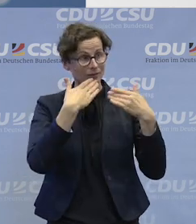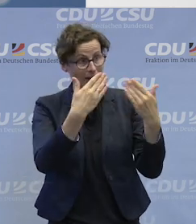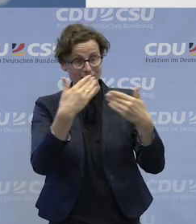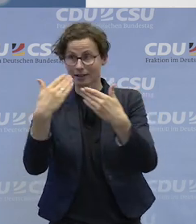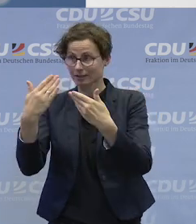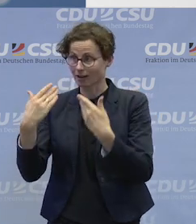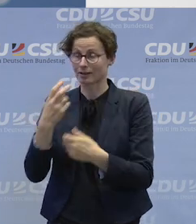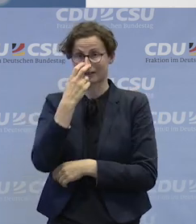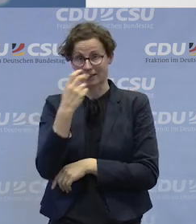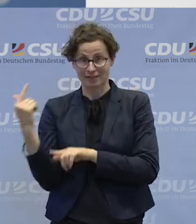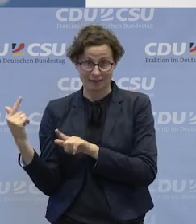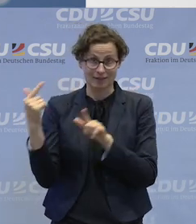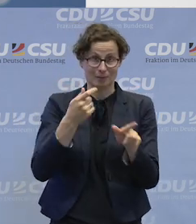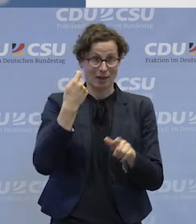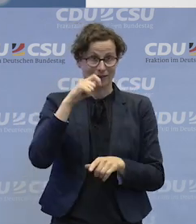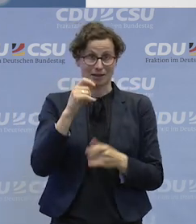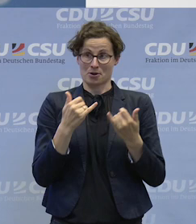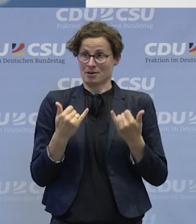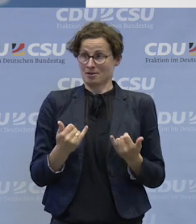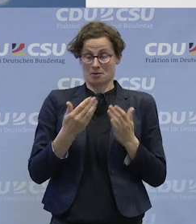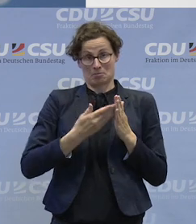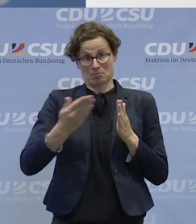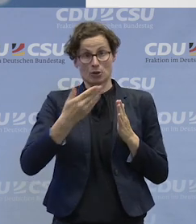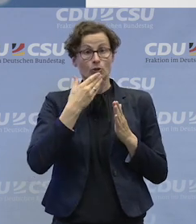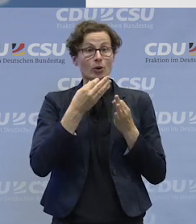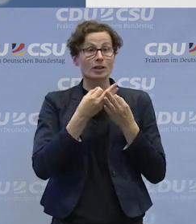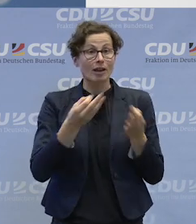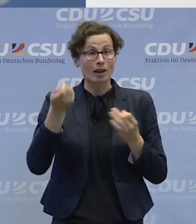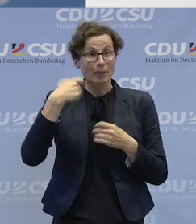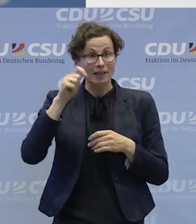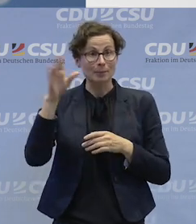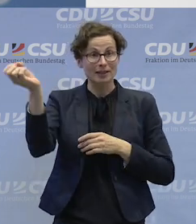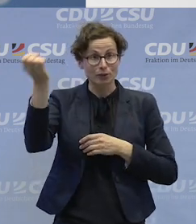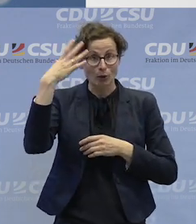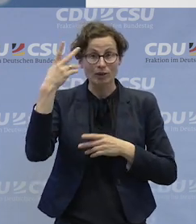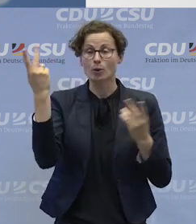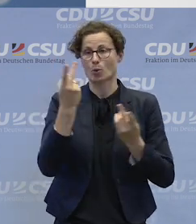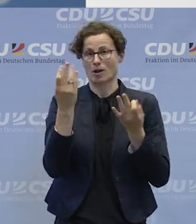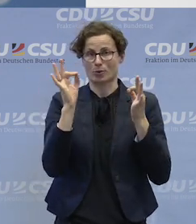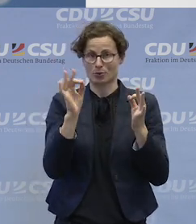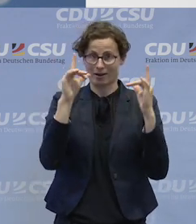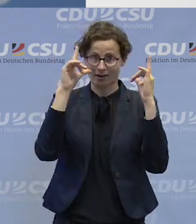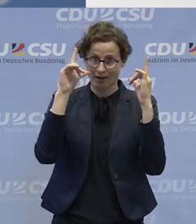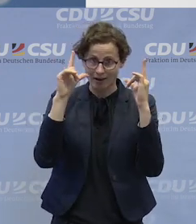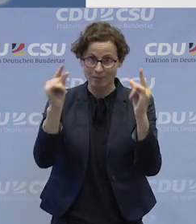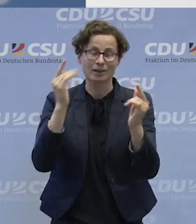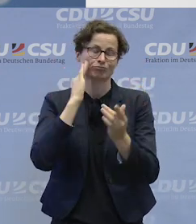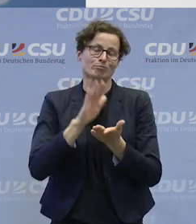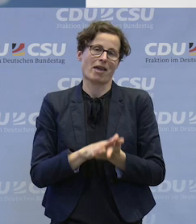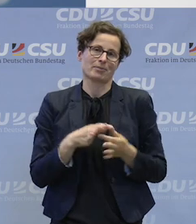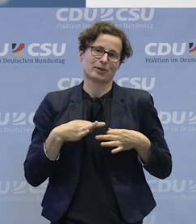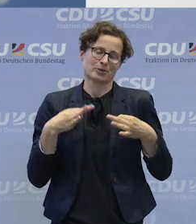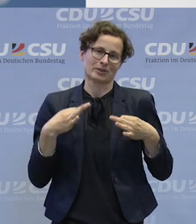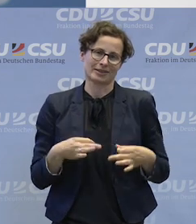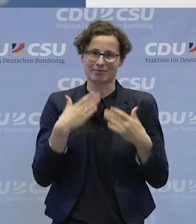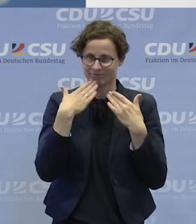sind nach Berlin. Ich wünsche Ihnen entweder noch schöne Tage hier in Berlin bei strahlendem Sonnenschein oder eine gute Heimreise. Kommen Sie gesund wieder daheim